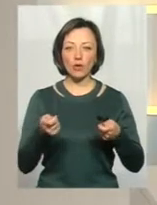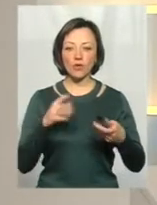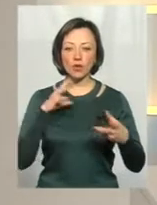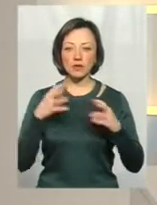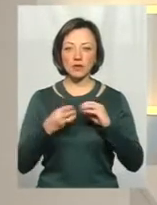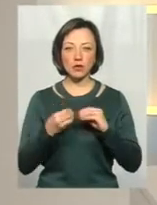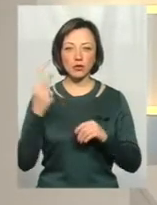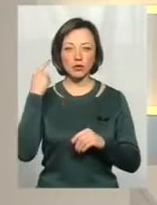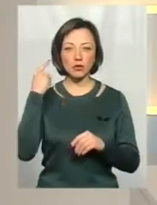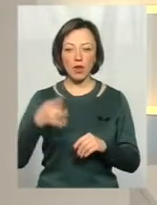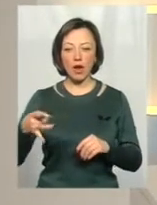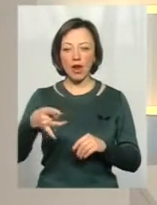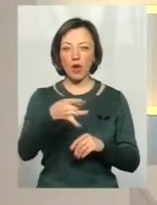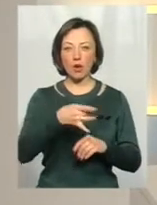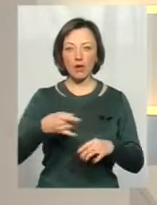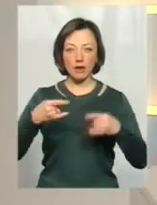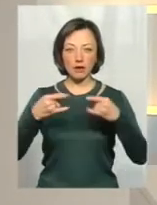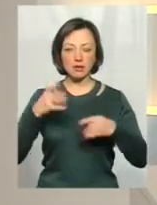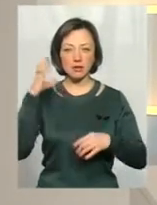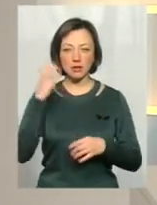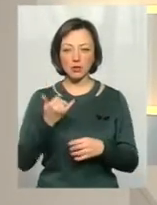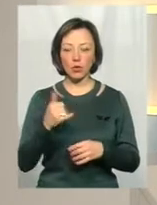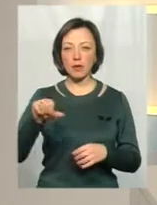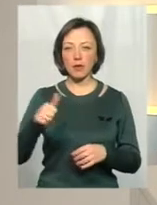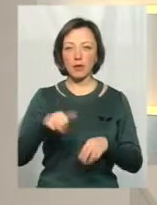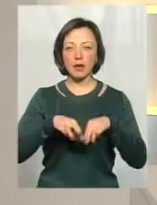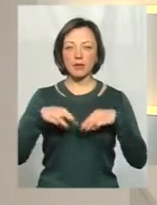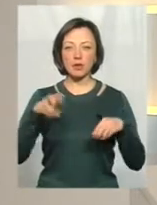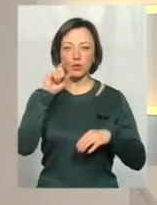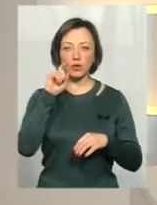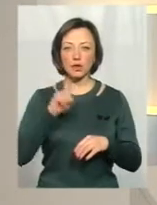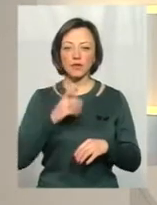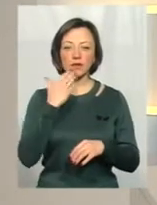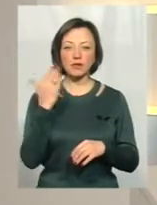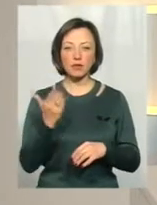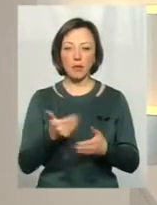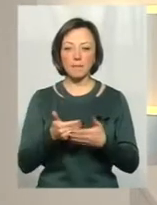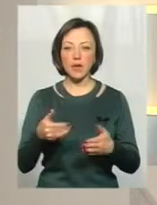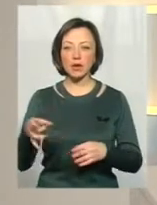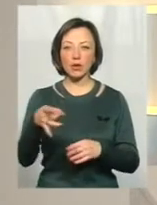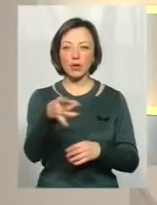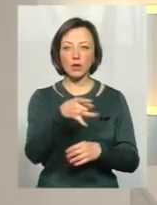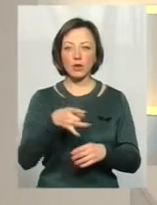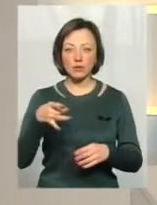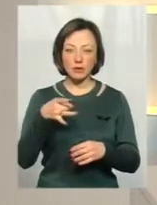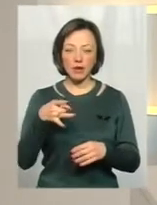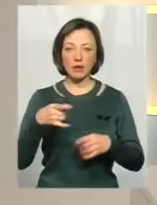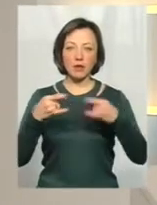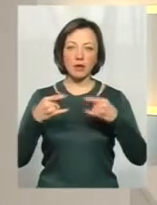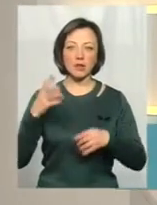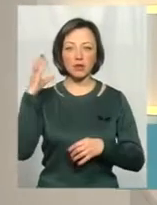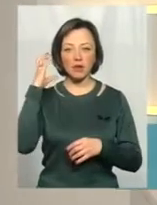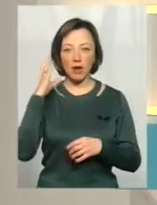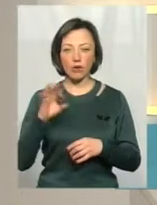регіональні зміни. Сьогодні прем'єр-міністр України Володимир Гройсман відзвітував перед регіональними засобами масової